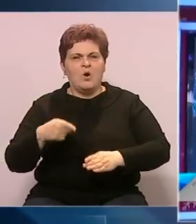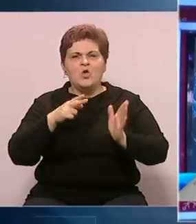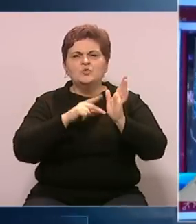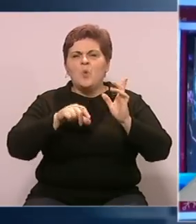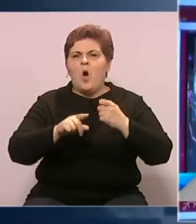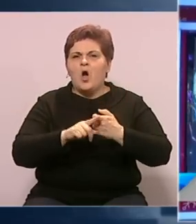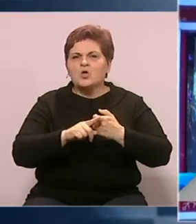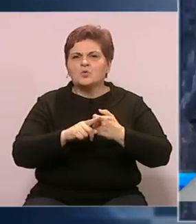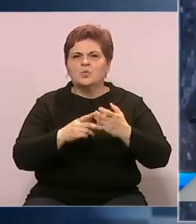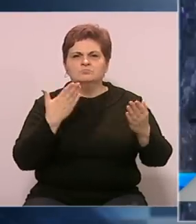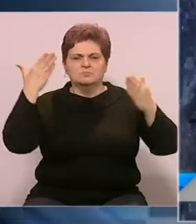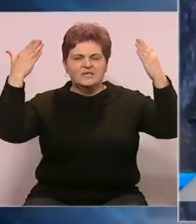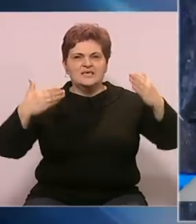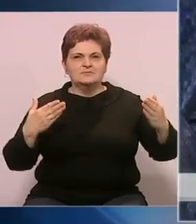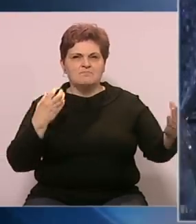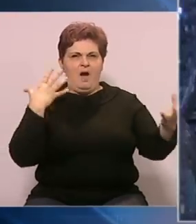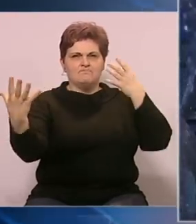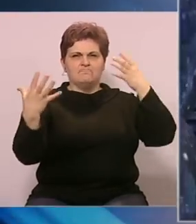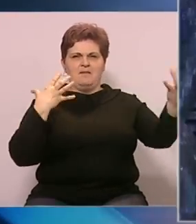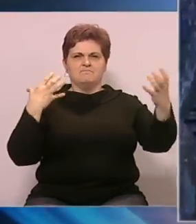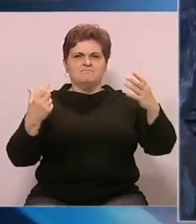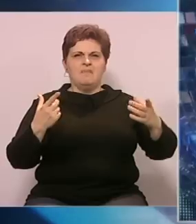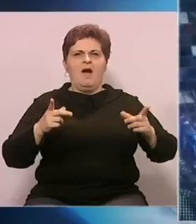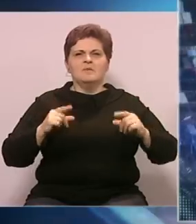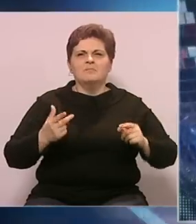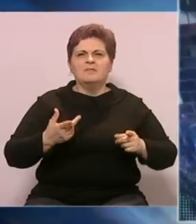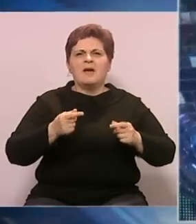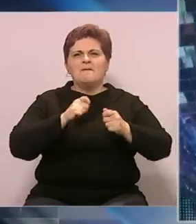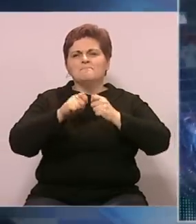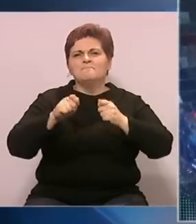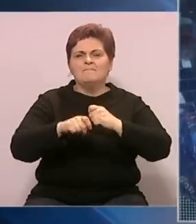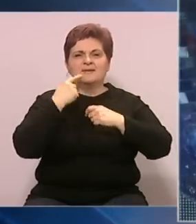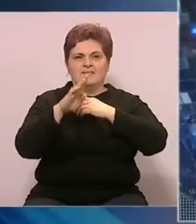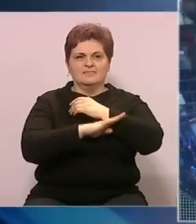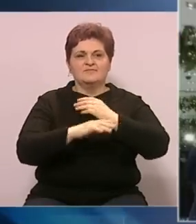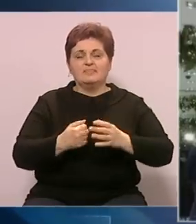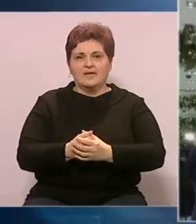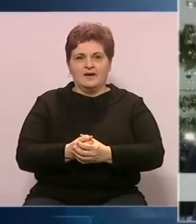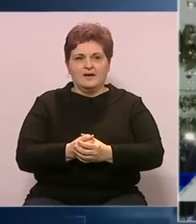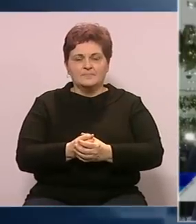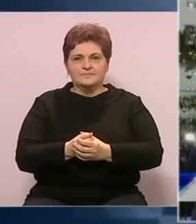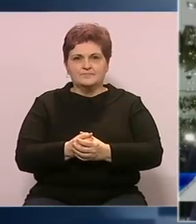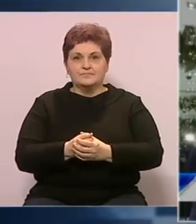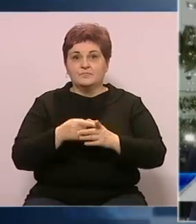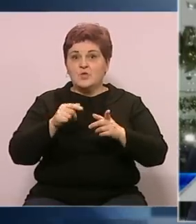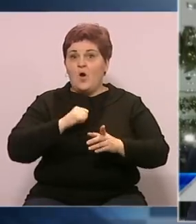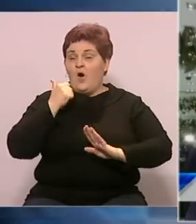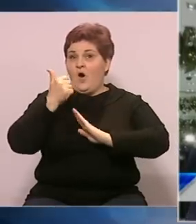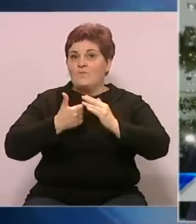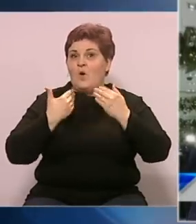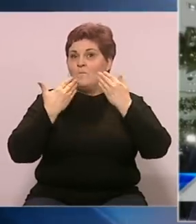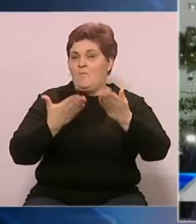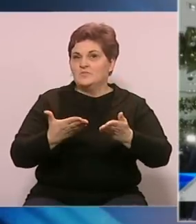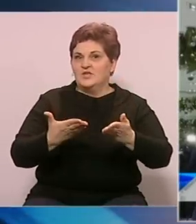također izloge raskošno ukrasili. Ukrasimo od medenjaka, flanela, papira i drveta. Ovo je naš godišnji poklon